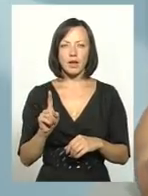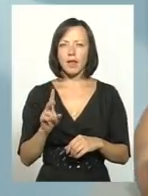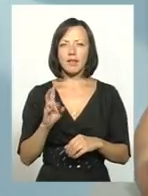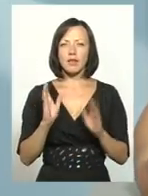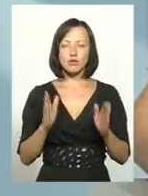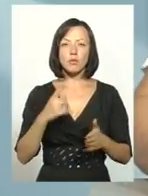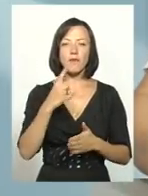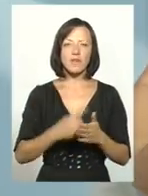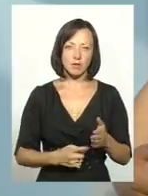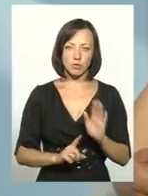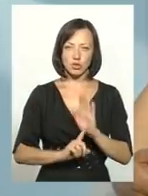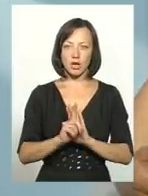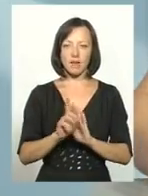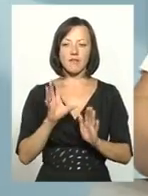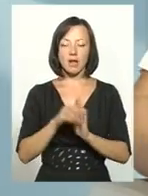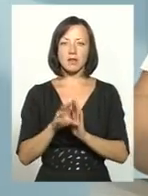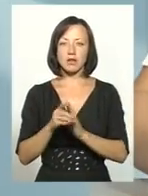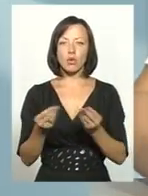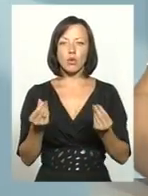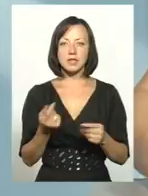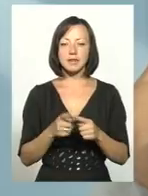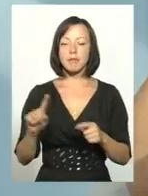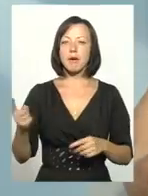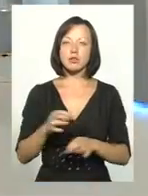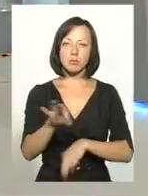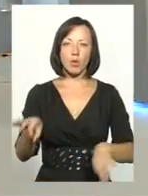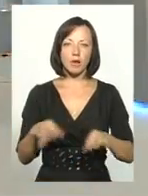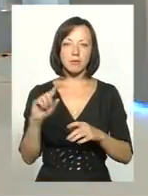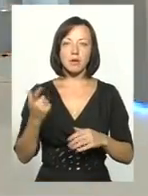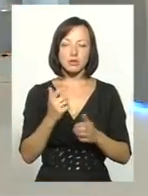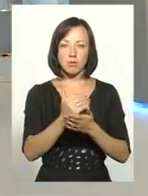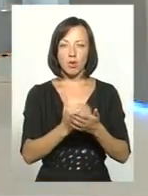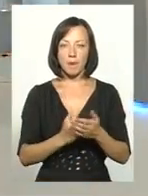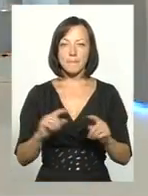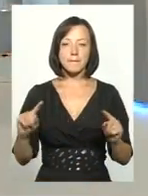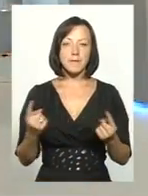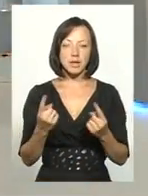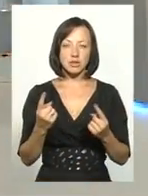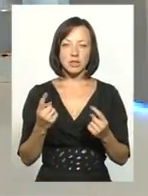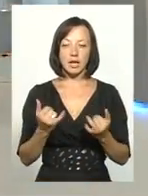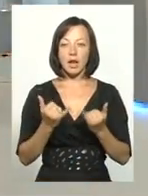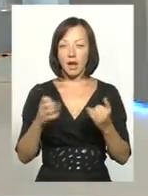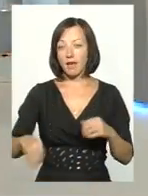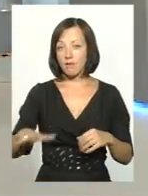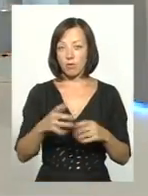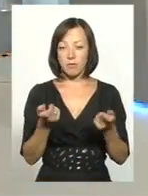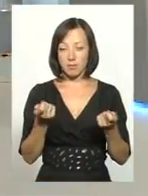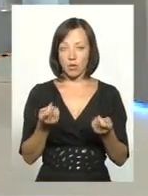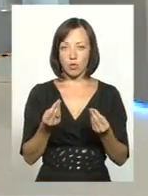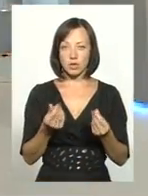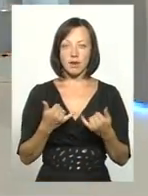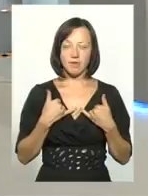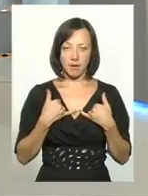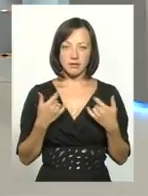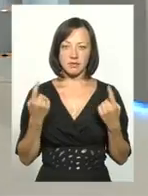не то, що повірили, вони почали вкладати кошти. Оці перші проекти, перші програми, вони перші. І для Європи це невеликі кошти, для нас